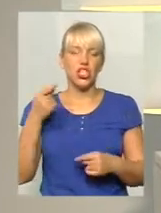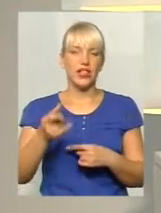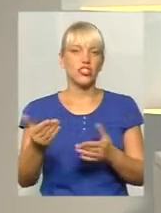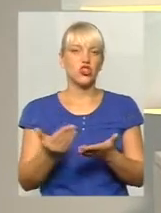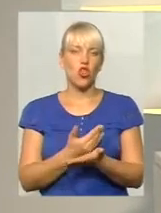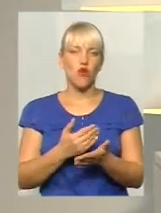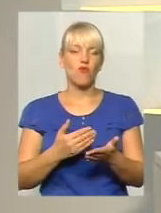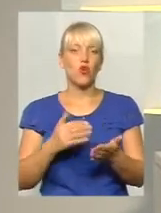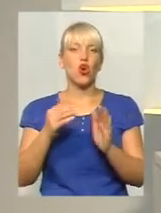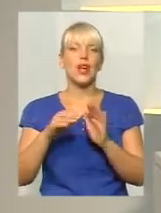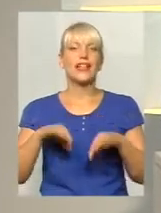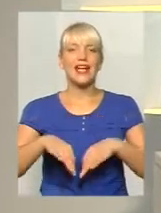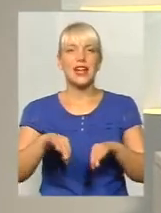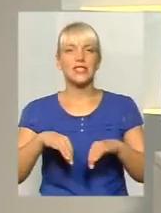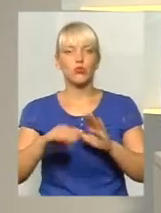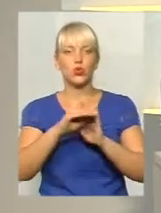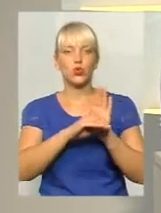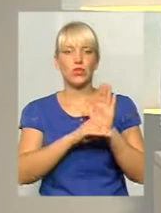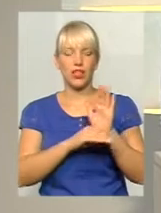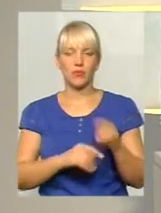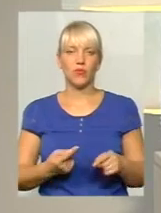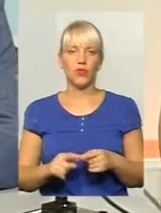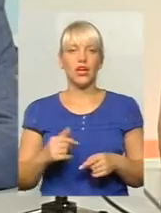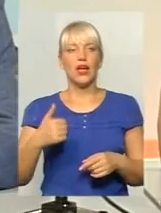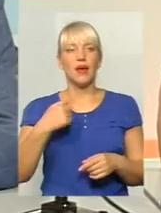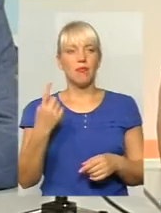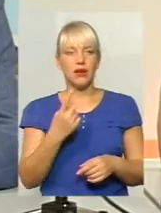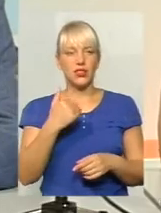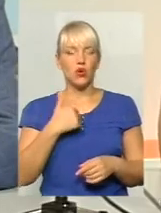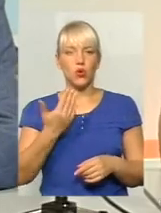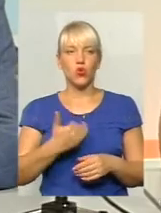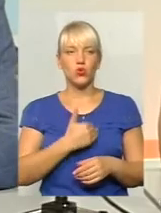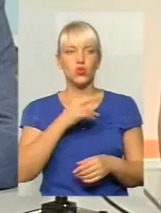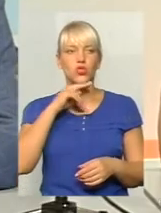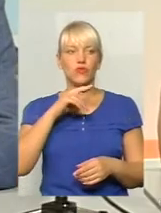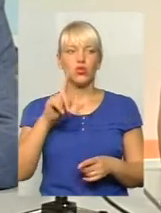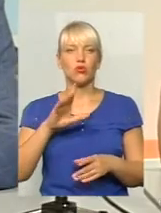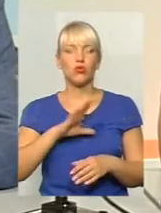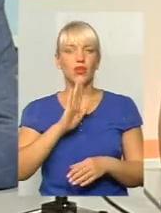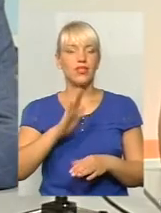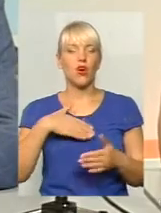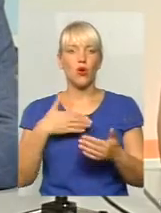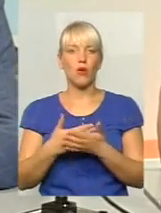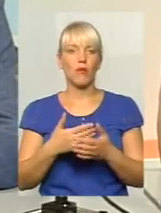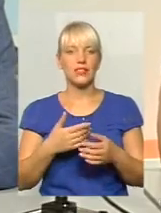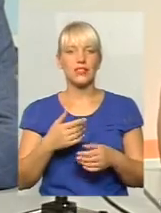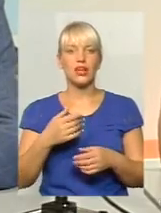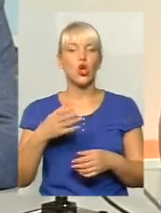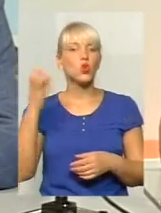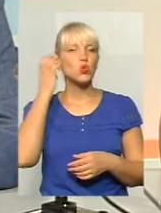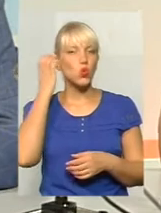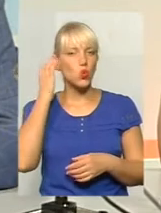тому що вона, дійсно, там багато чого змінюється? Ну, перш за все, я хочу зауважити, що були не громадські слухання, а громадські обговорення.